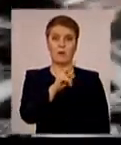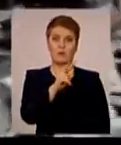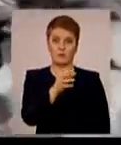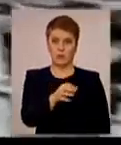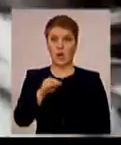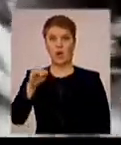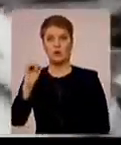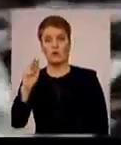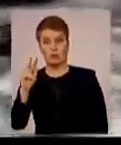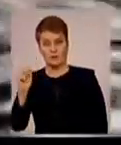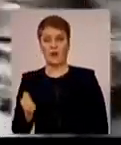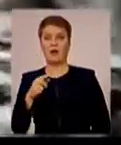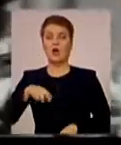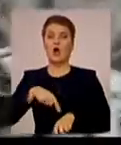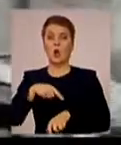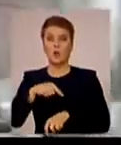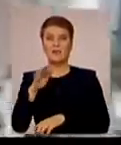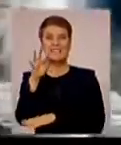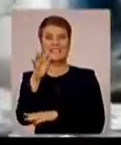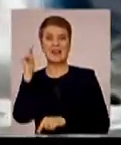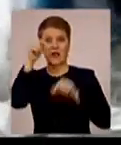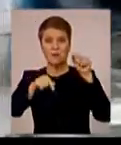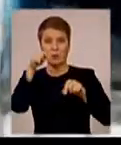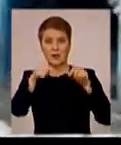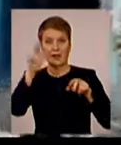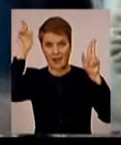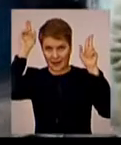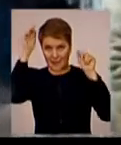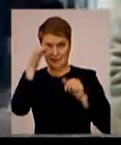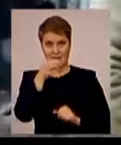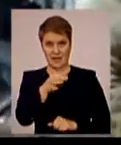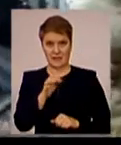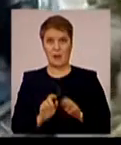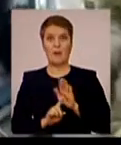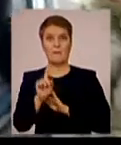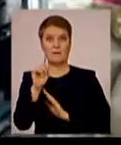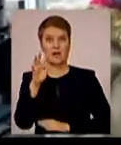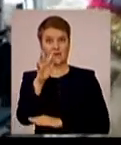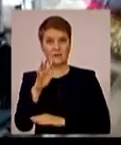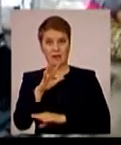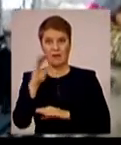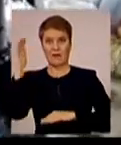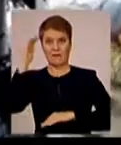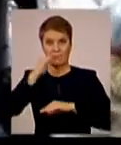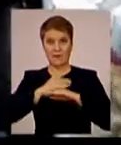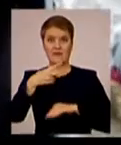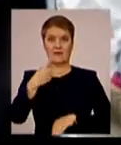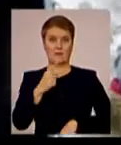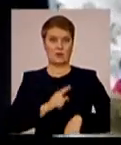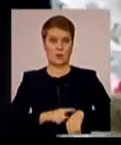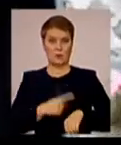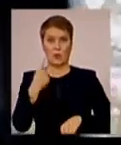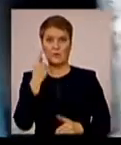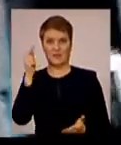протягом кількох годин били по селищу Зайцеве. Обстріл розпочався вчора близько 21-ї години. Один зі